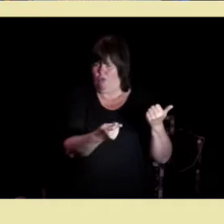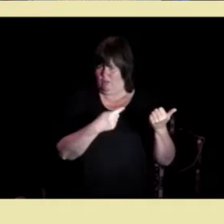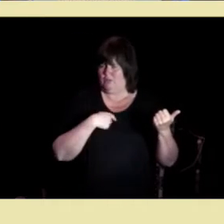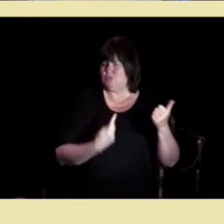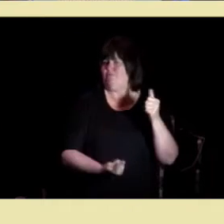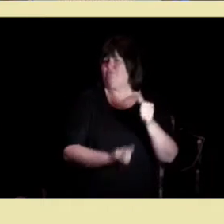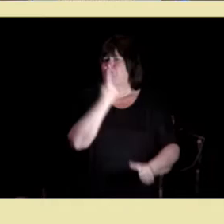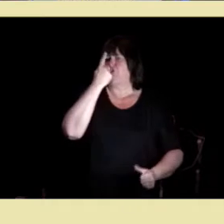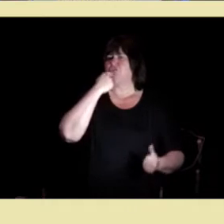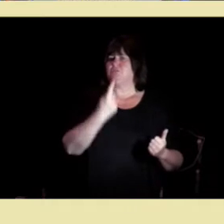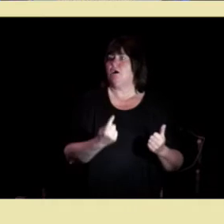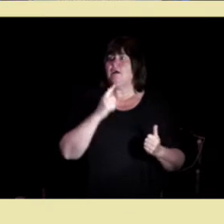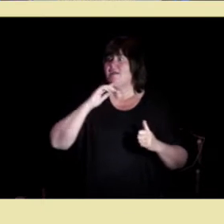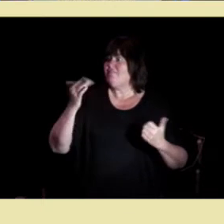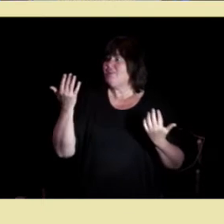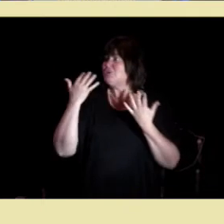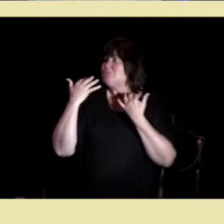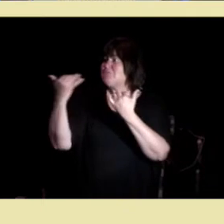salen.